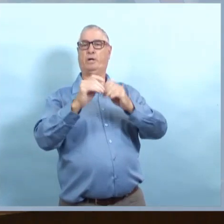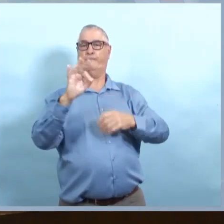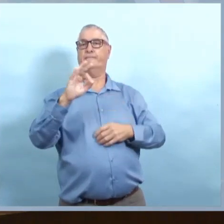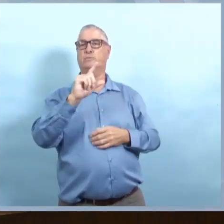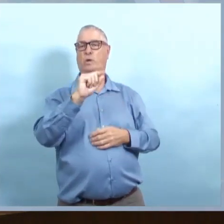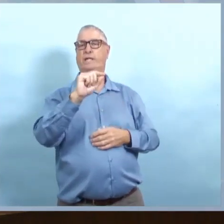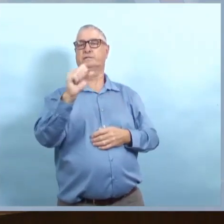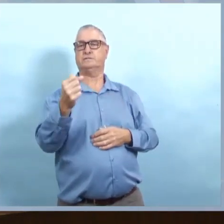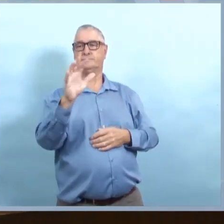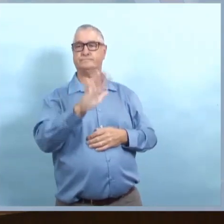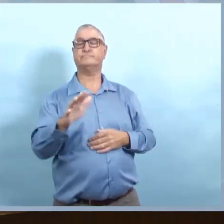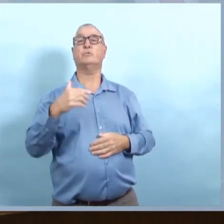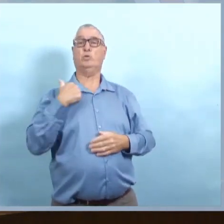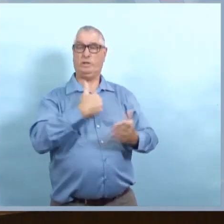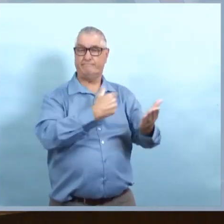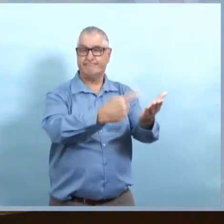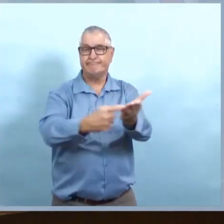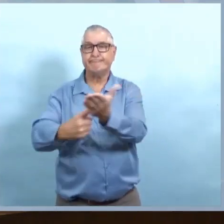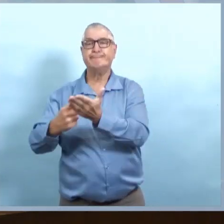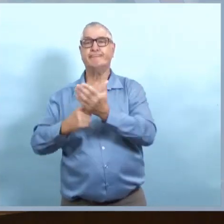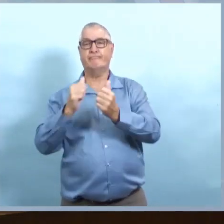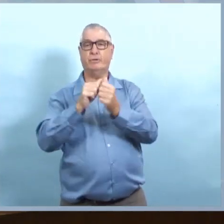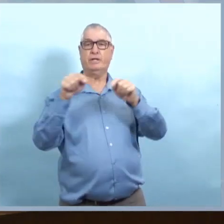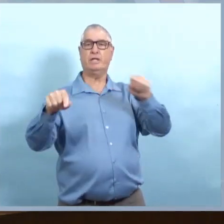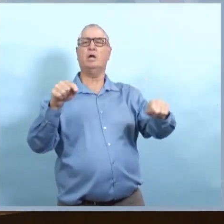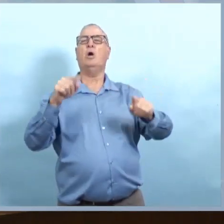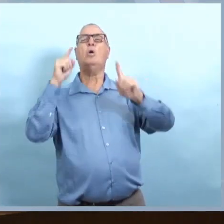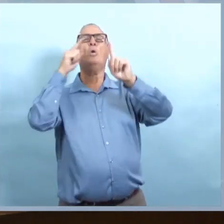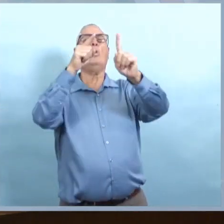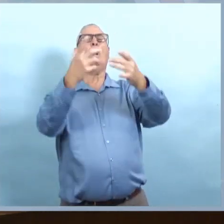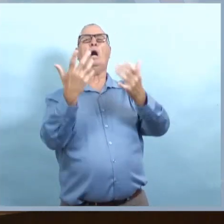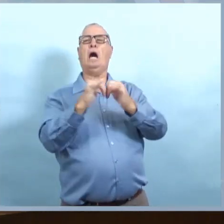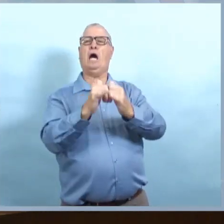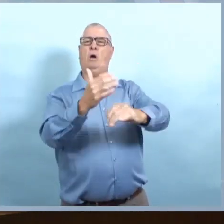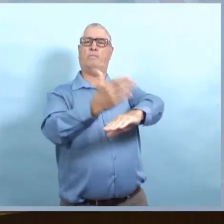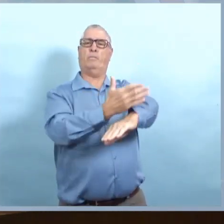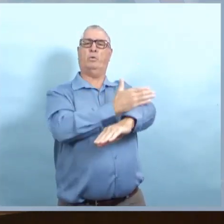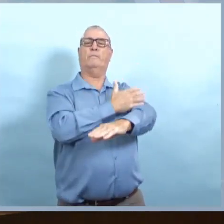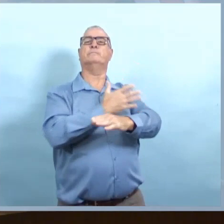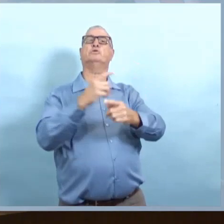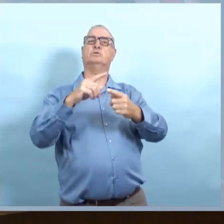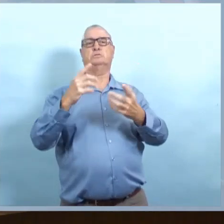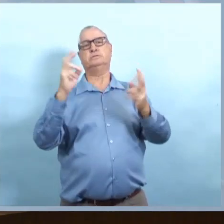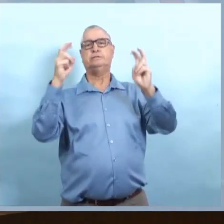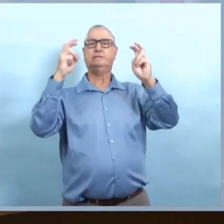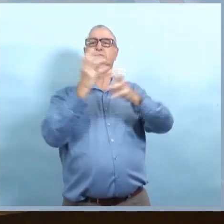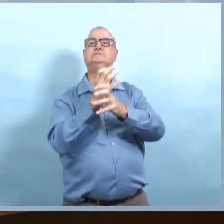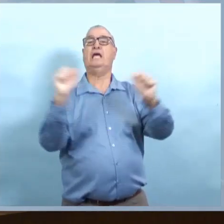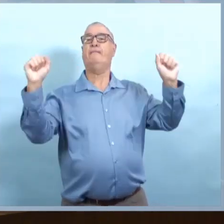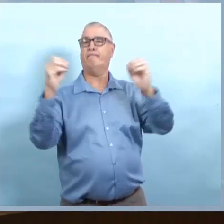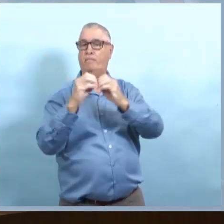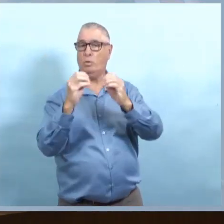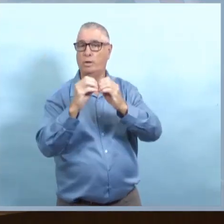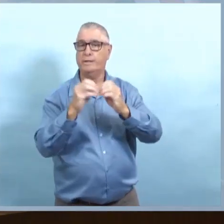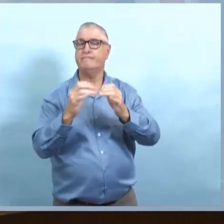nous voyons de l'acquisition qui se produit dans les bars et c'est donc pour ça que notre message